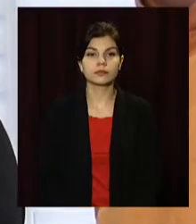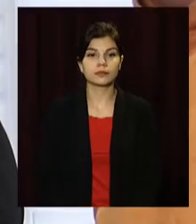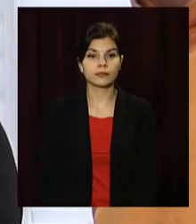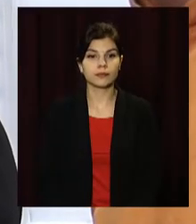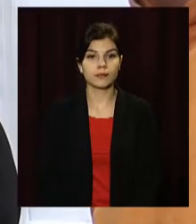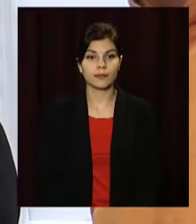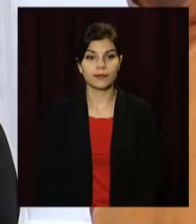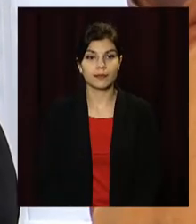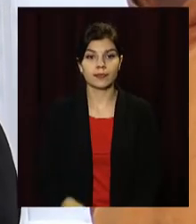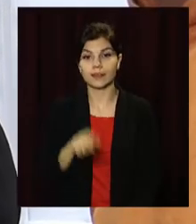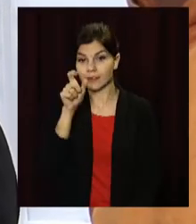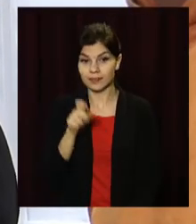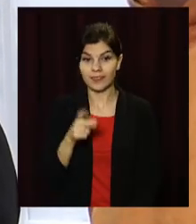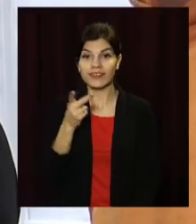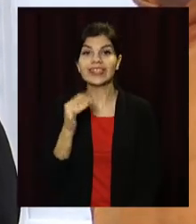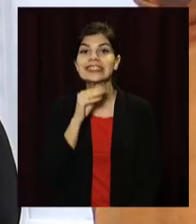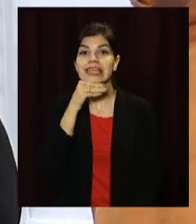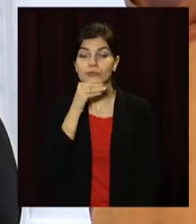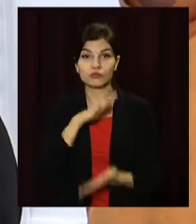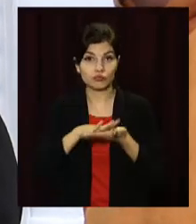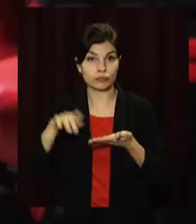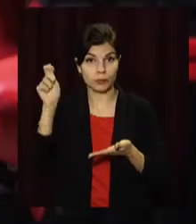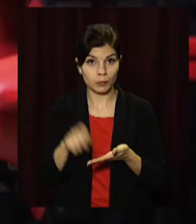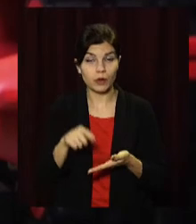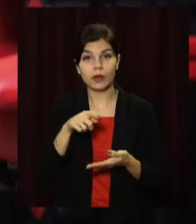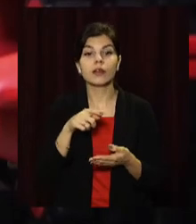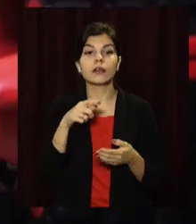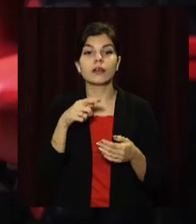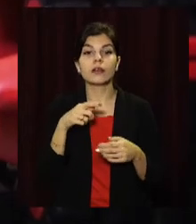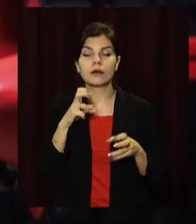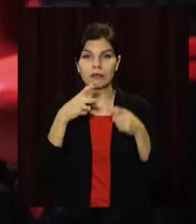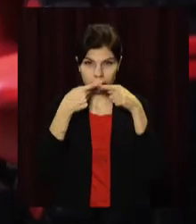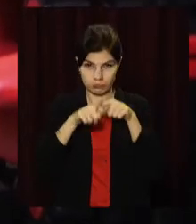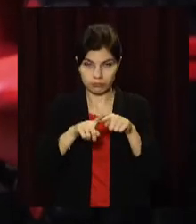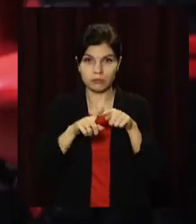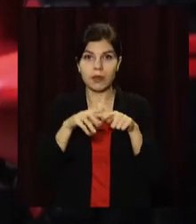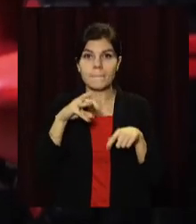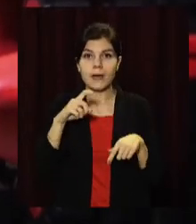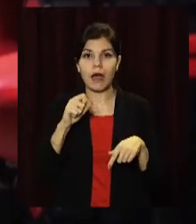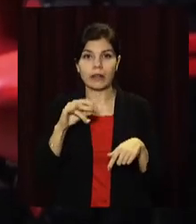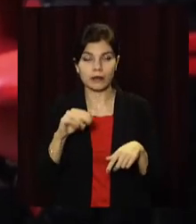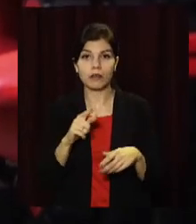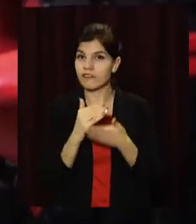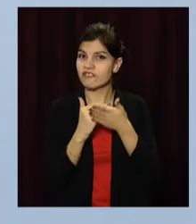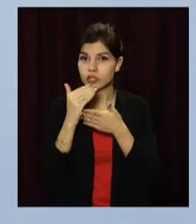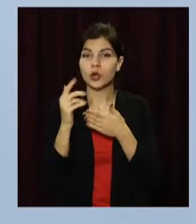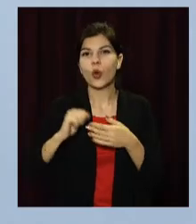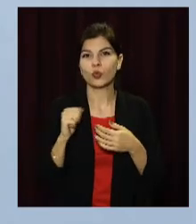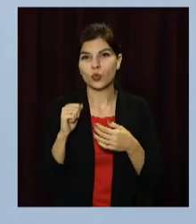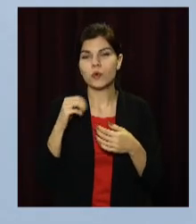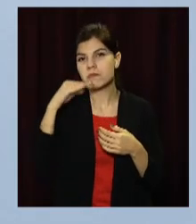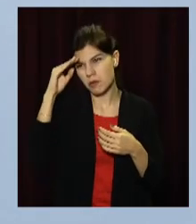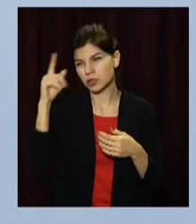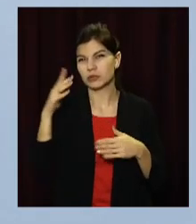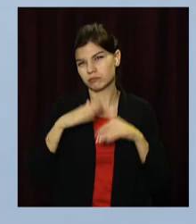Езелдін Елшербіні з Єгипту. У дніпровській політехніці опановує мехатроніку. Каже, український виш йому перерекомендував друг батька.